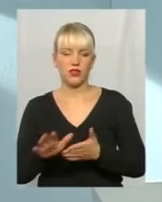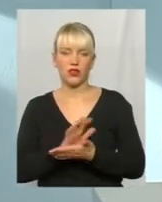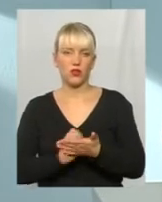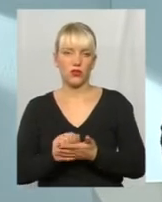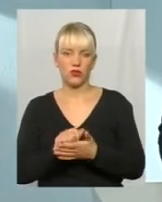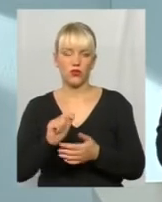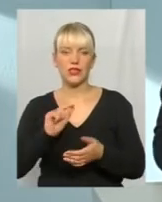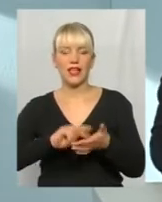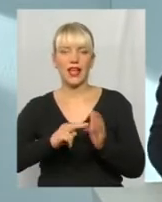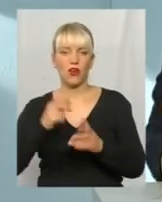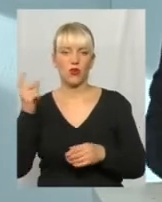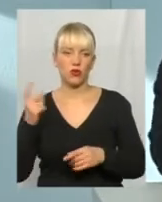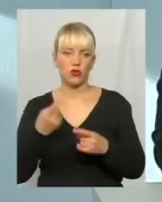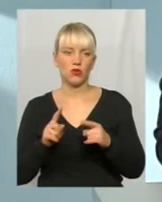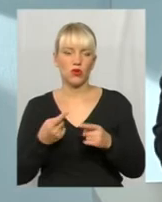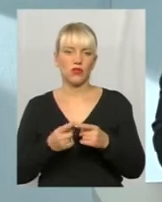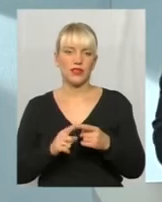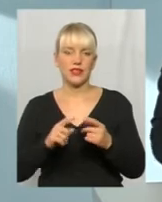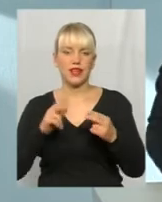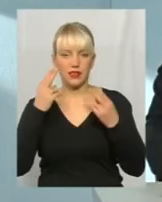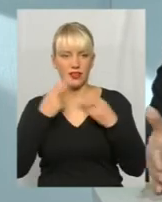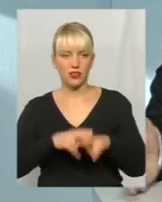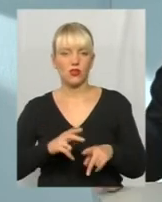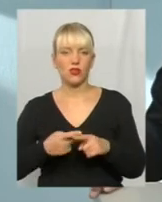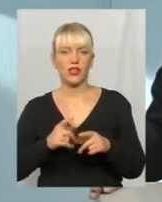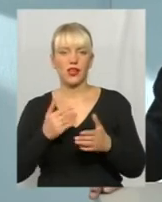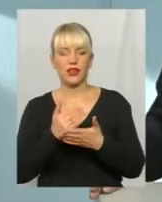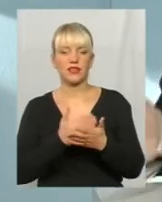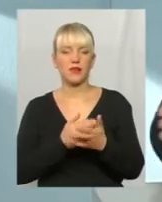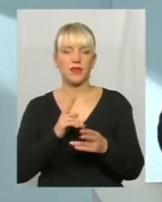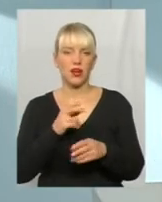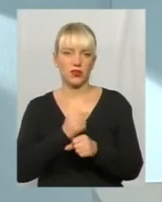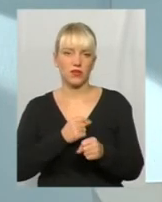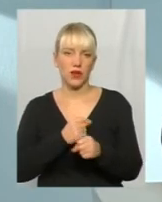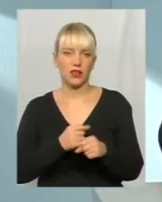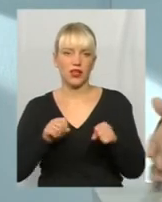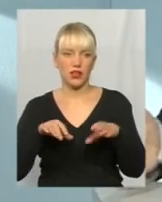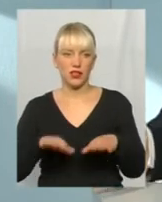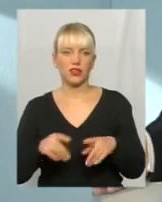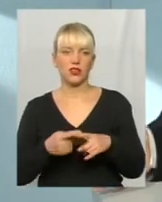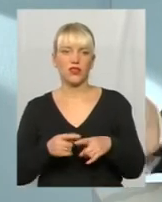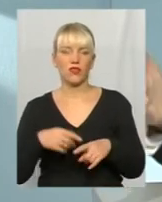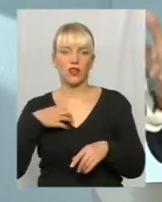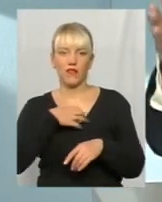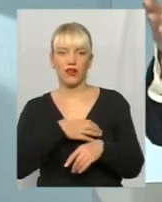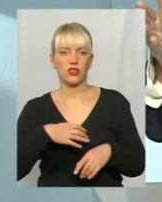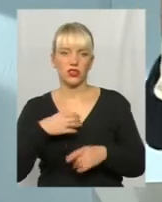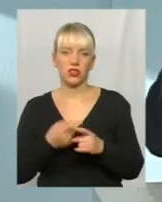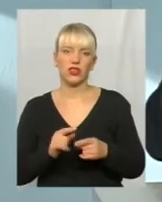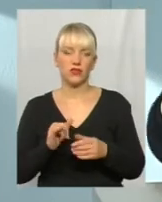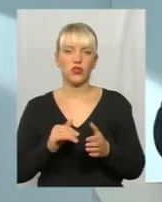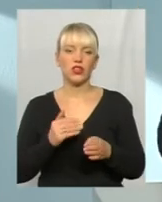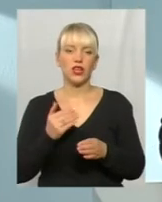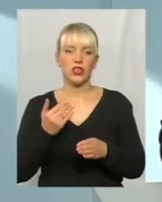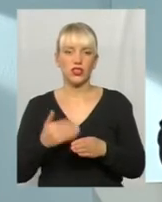оця технологія, оцей рецепт, як виробляти рішення, вона надзвичайно важлива. І, до речі, частиною